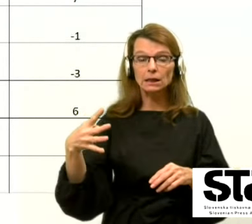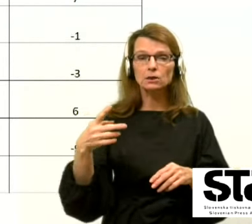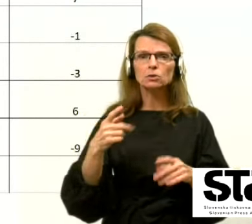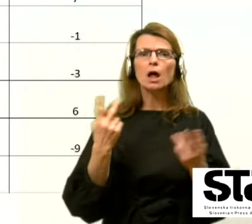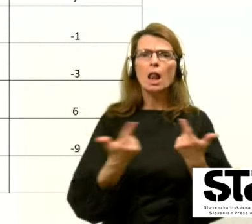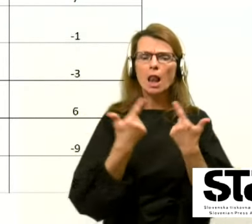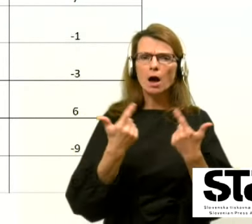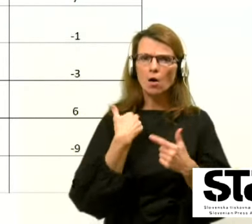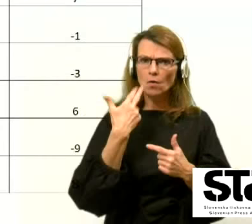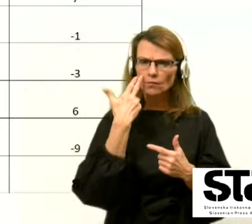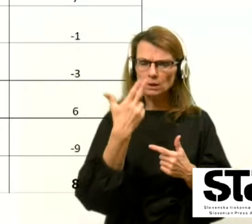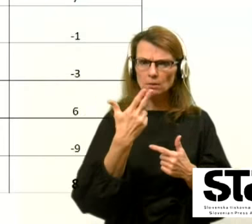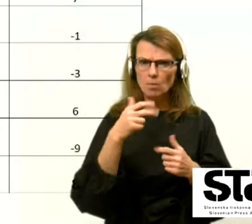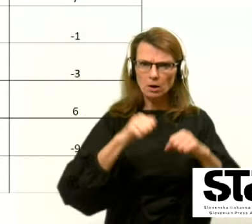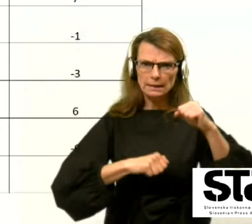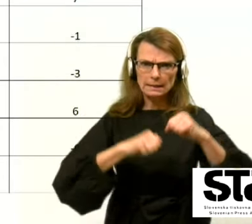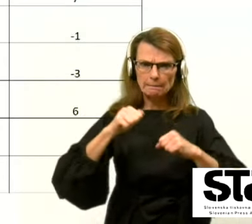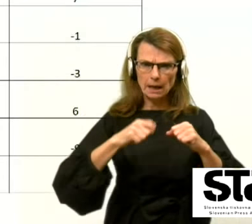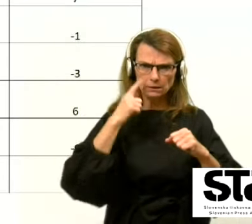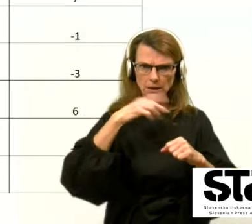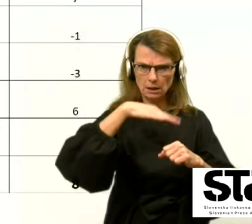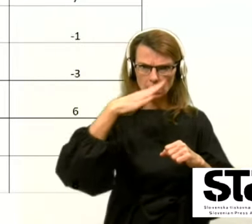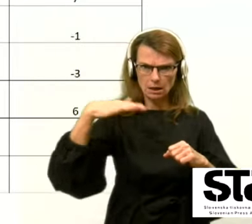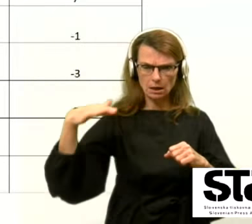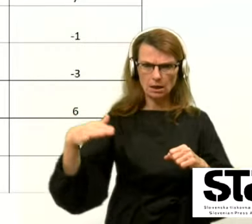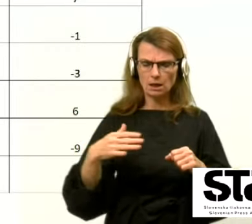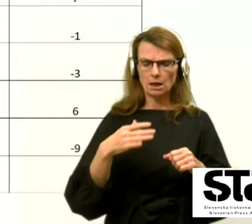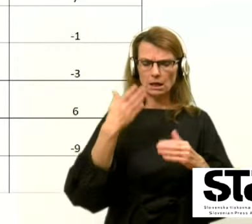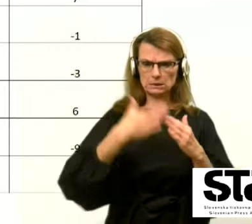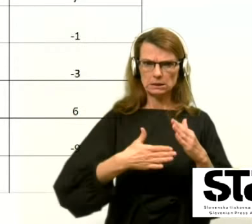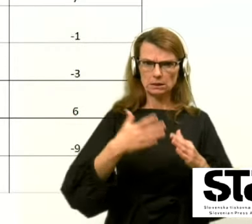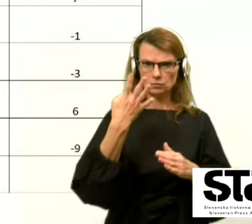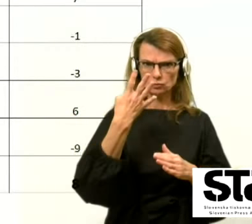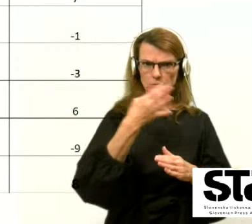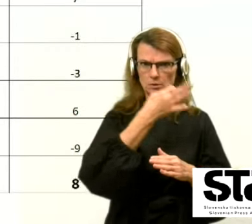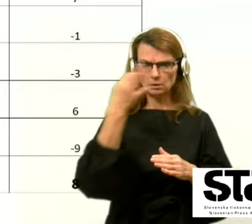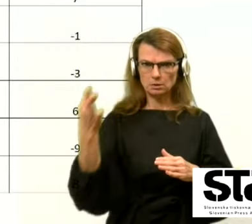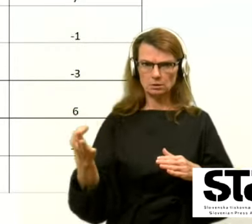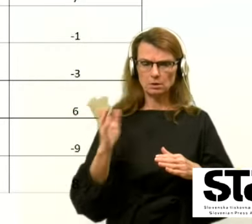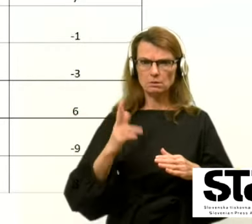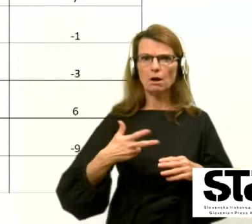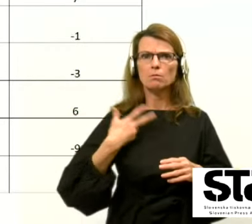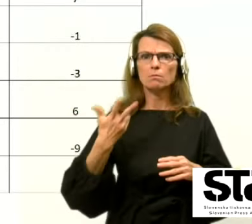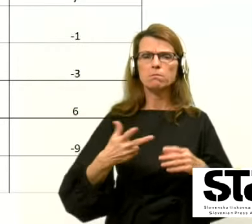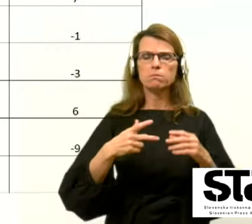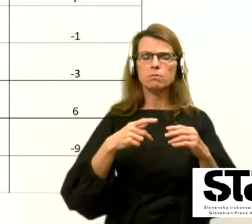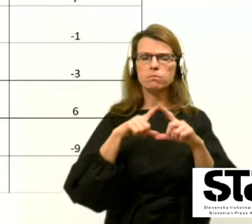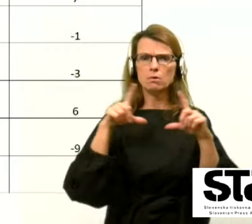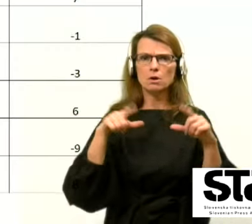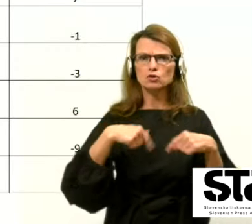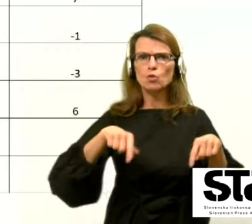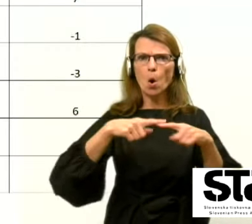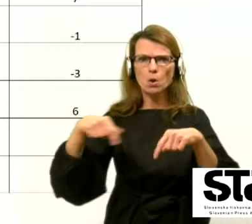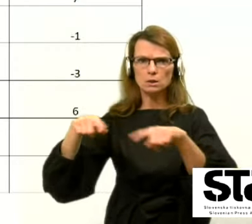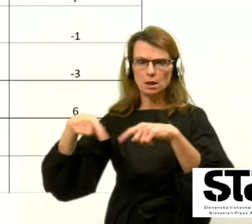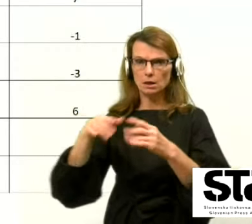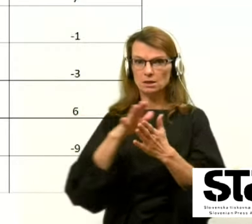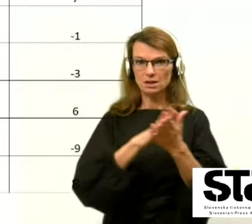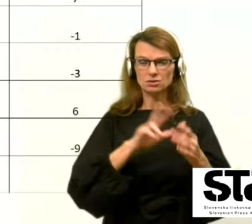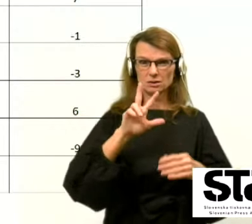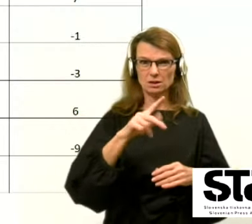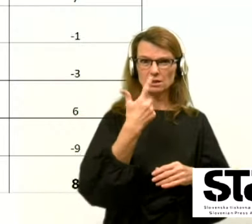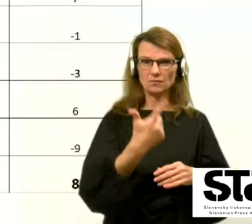vidimo gibanje. Če pogledamo zadnje štiri dni na bolniških vdelkih, začeli smo 23.